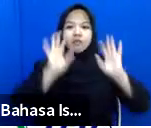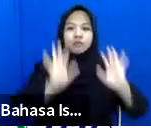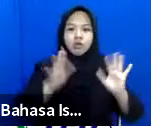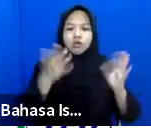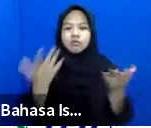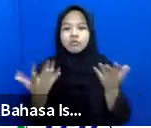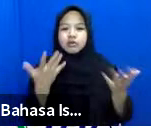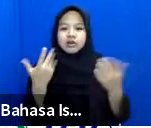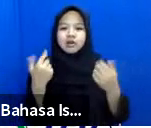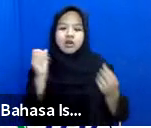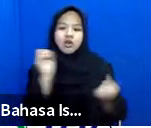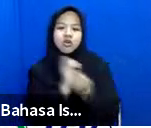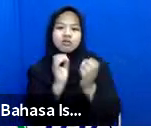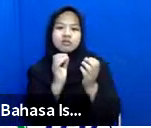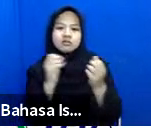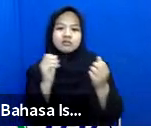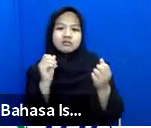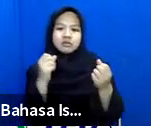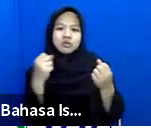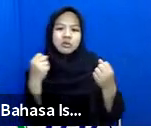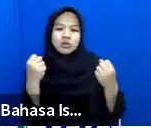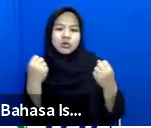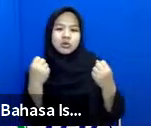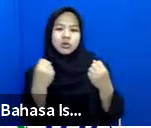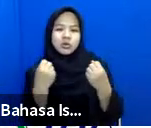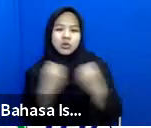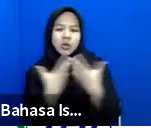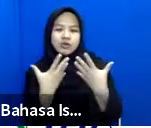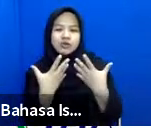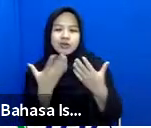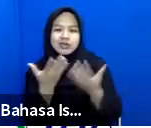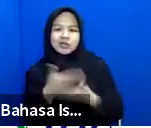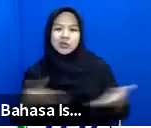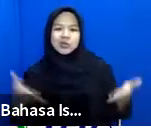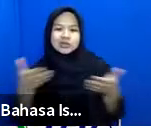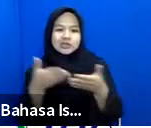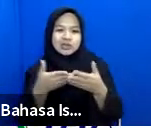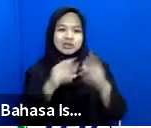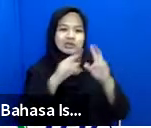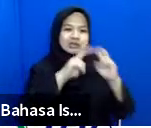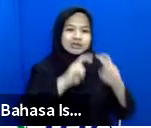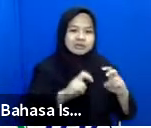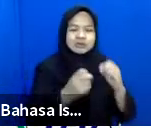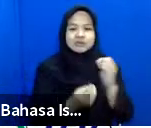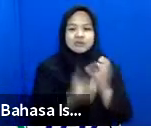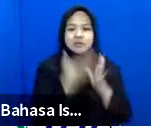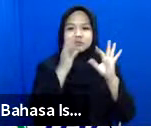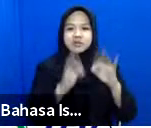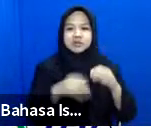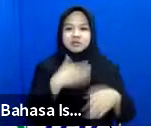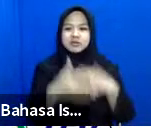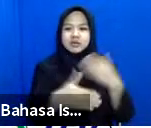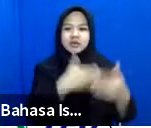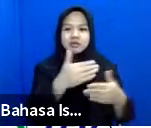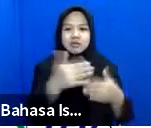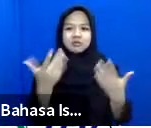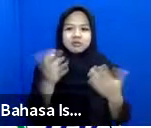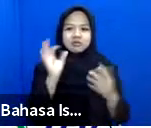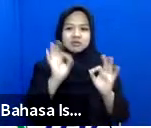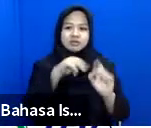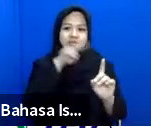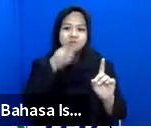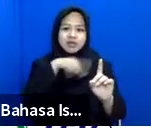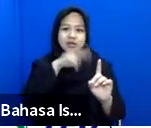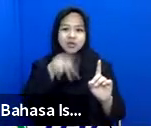sosial dan tadi di semua situs program bahkan dari assessment pengembangan pada saat penerapan juga pada saat pemantuan